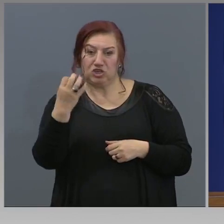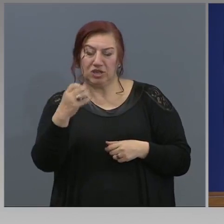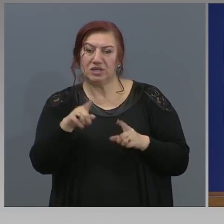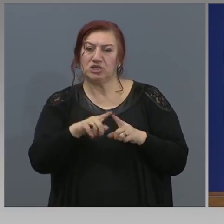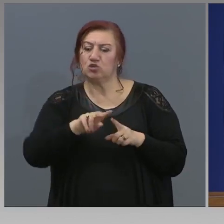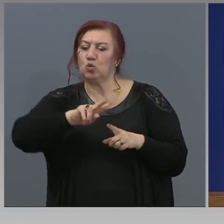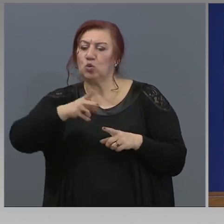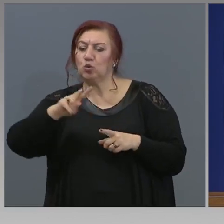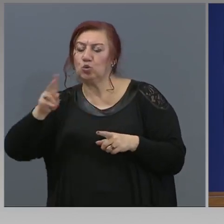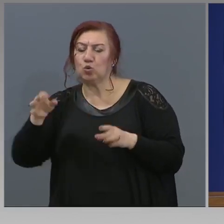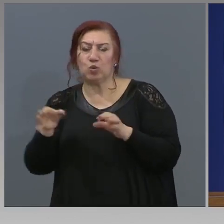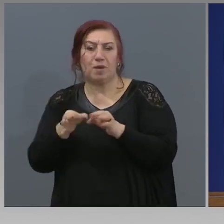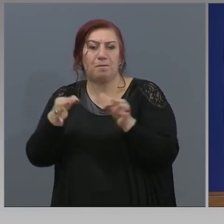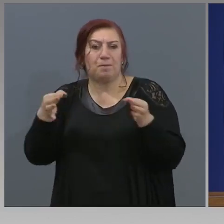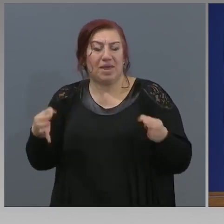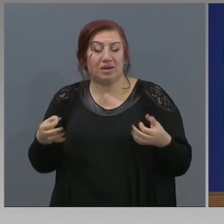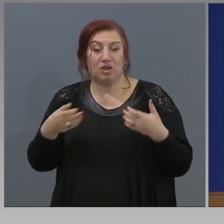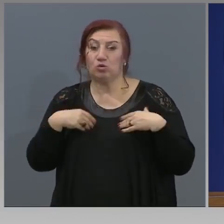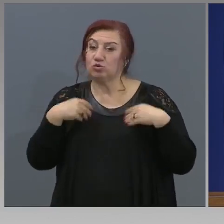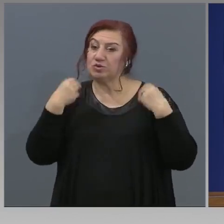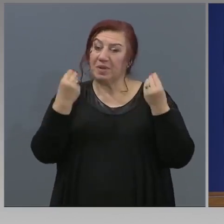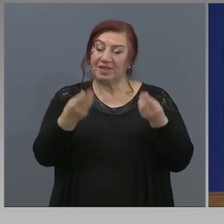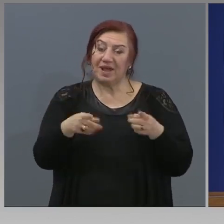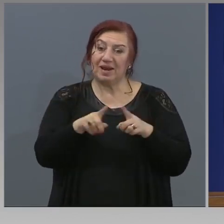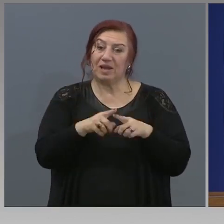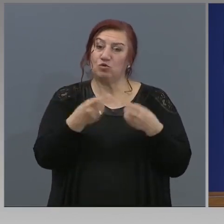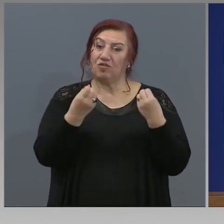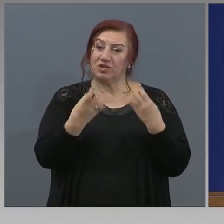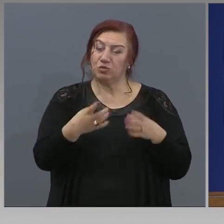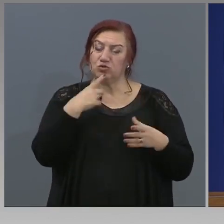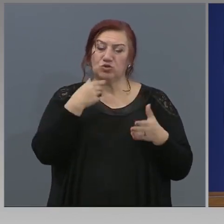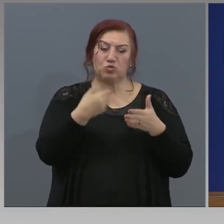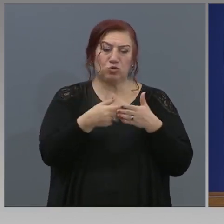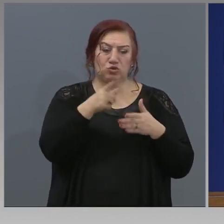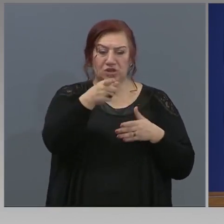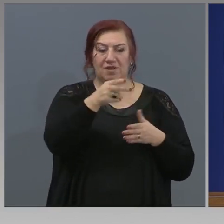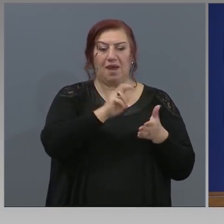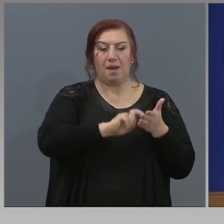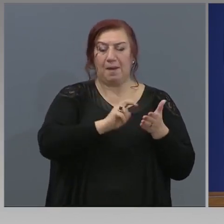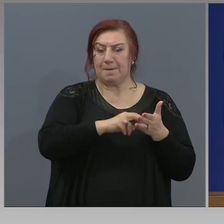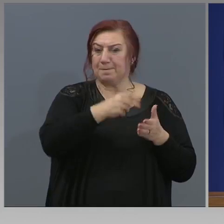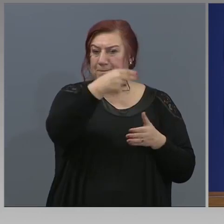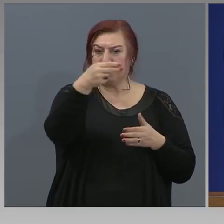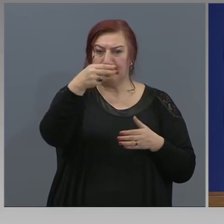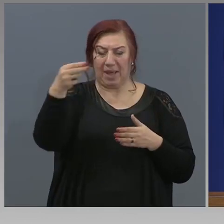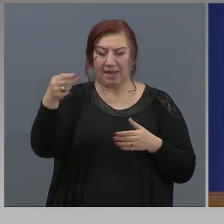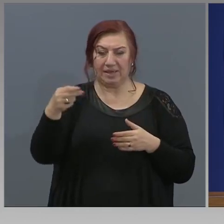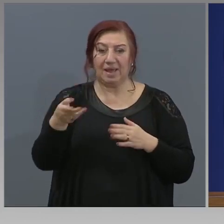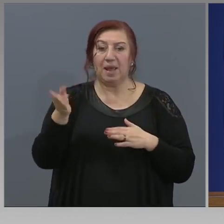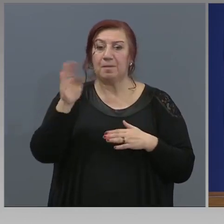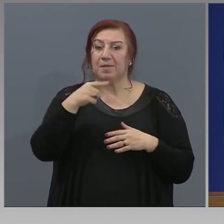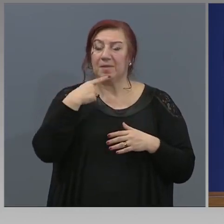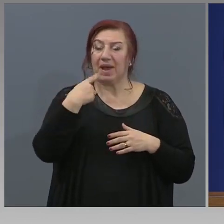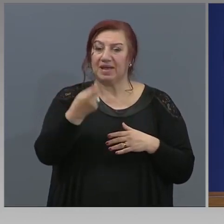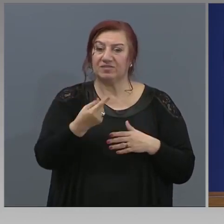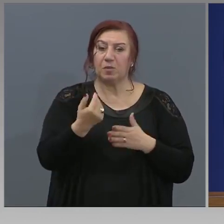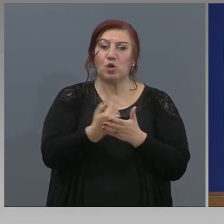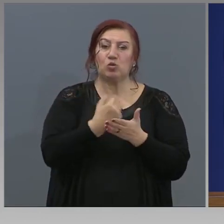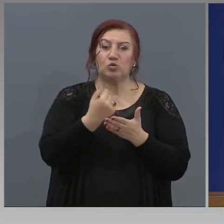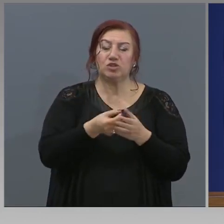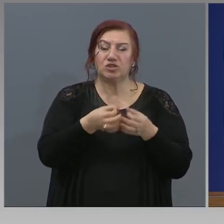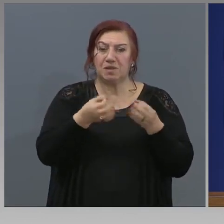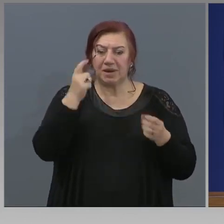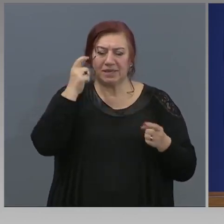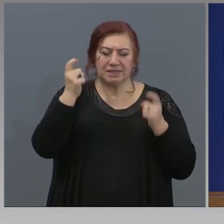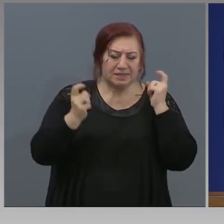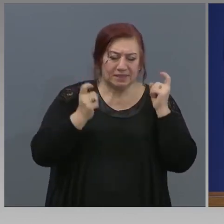мерки, които сме дали като възможност по отношение на банките. Пак казвам, економически мерки се мислят всеки ден